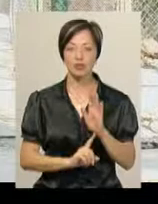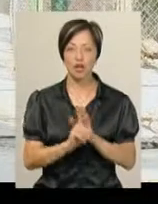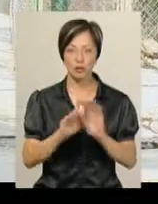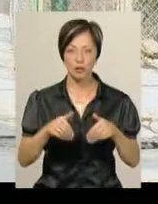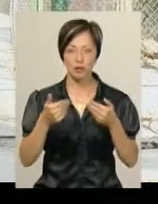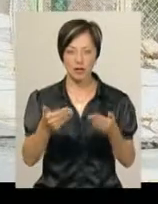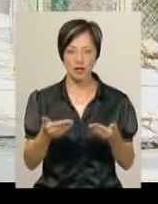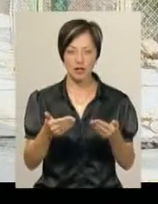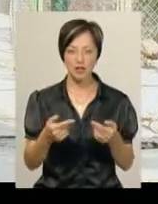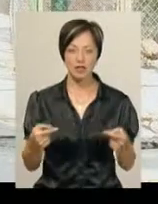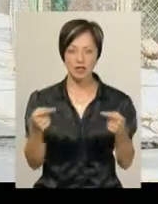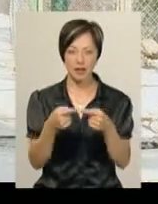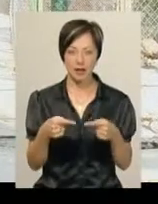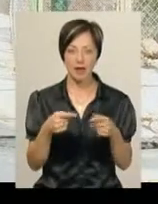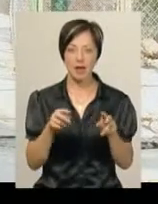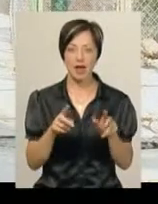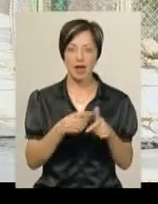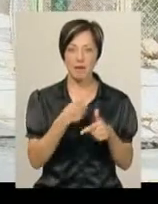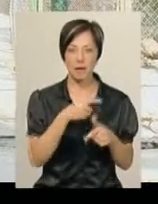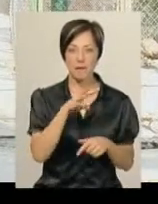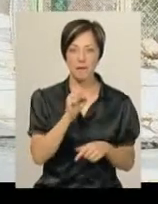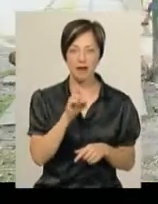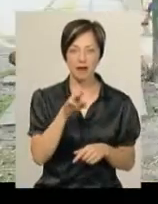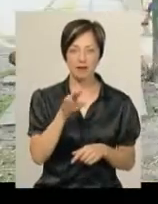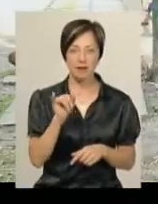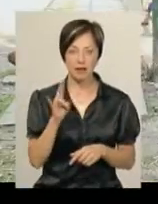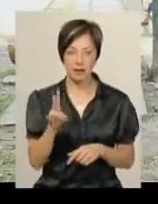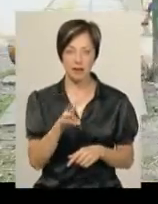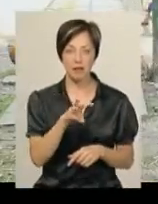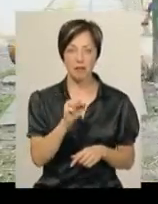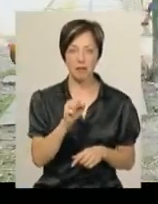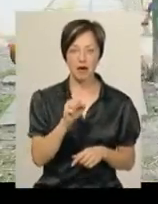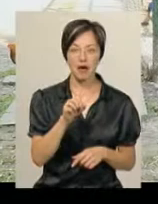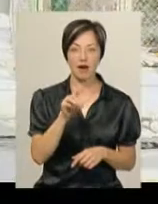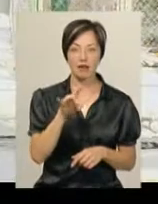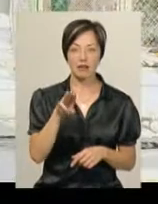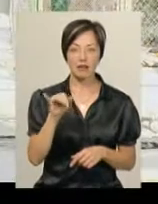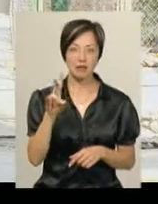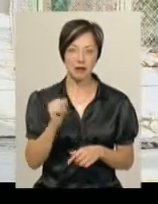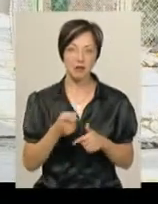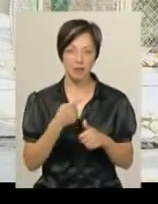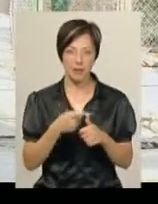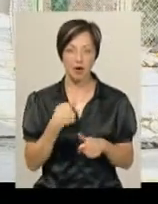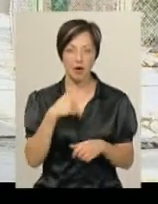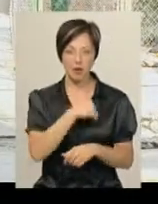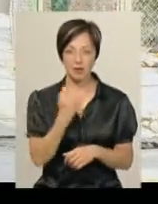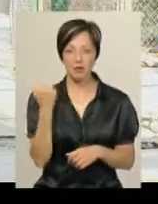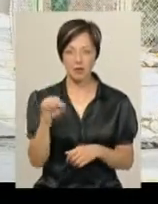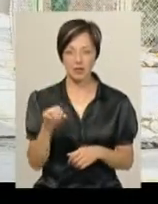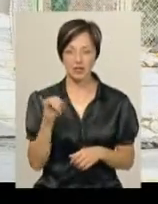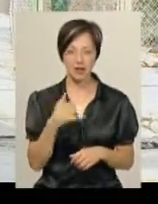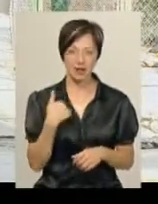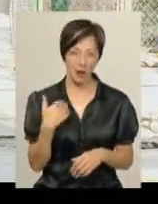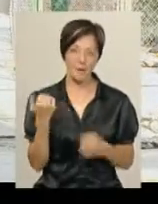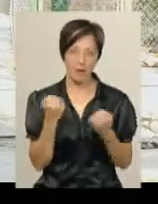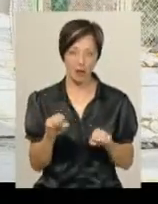запропонувала імена Мартина і Мартин. Мені такі імена подобаються. Я хотіла перемогти, і